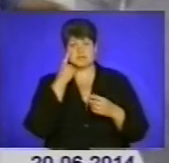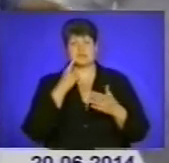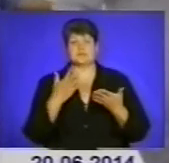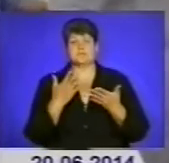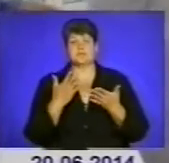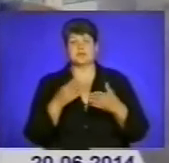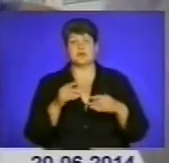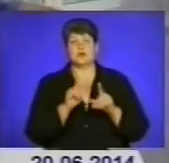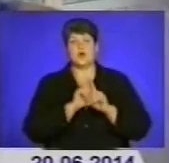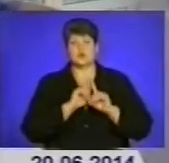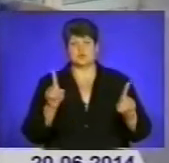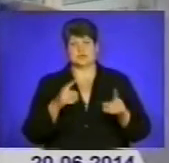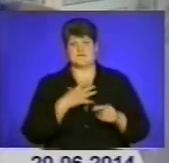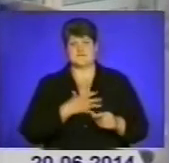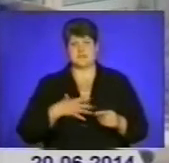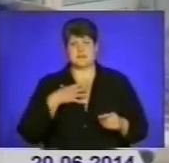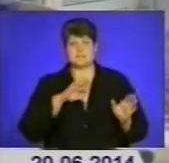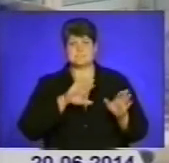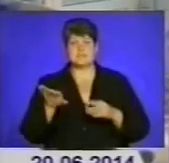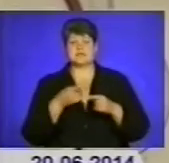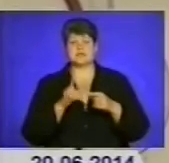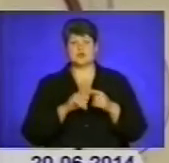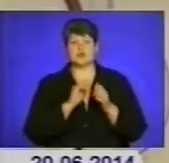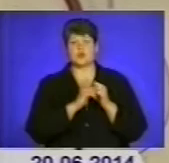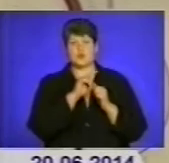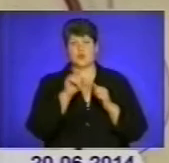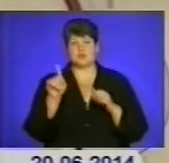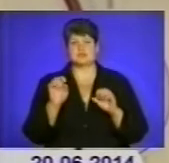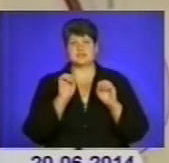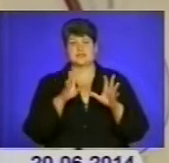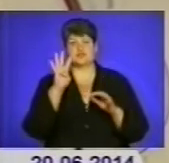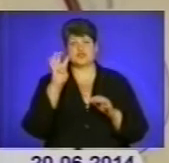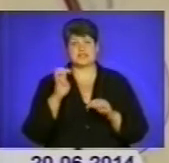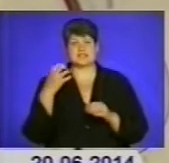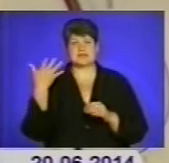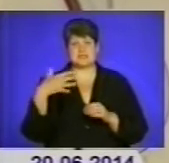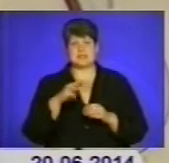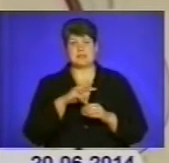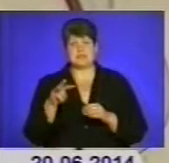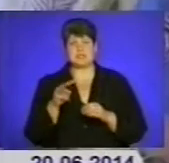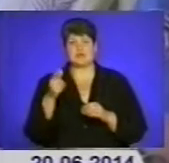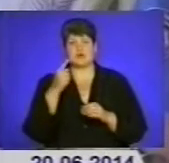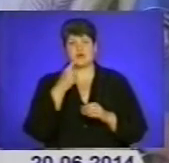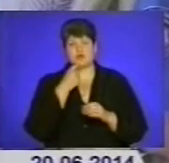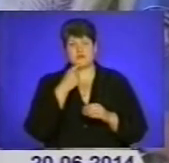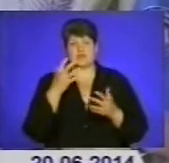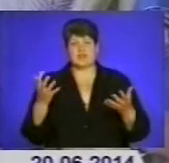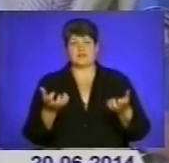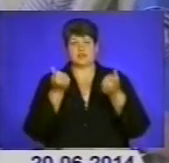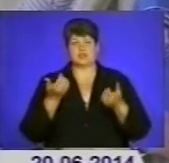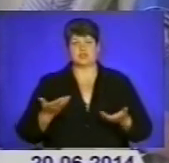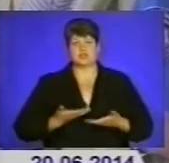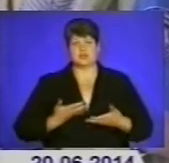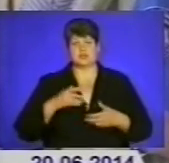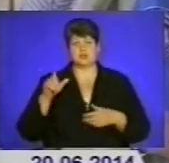здачі крові особливо важлива. Після цього кожен з міліціонерів віддав по 450 мілітрів крові, яка врятує життя іншим людям. На